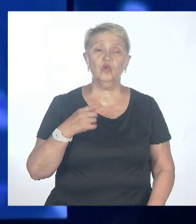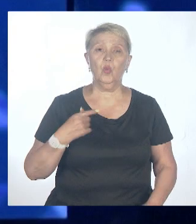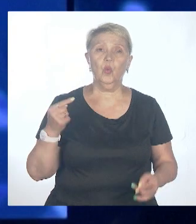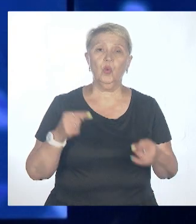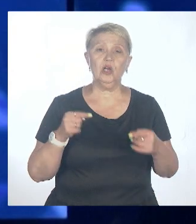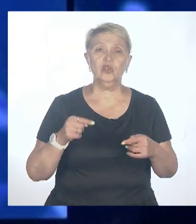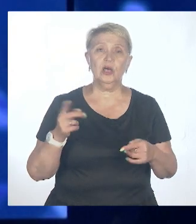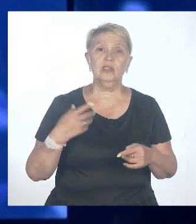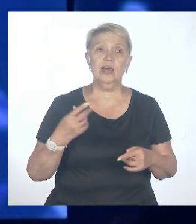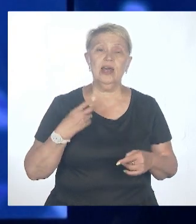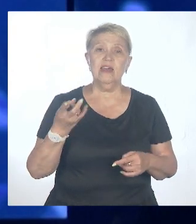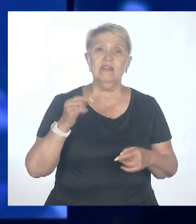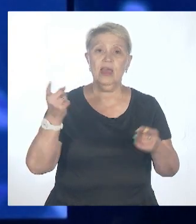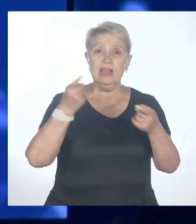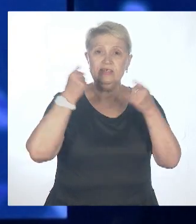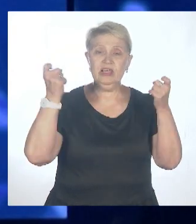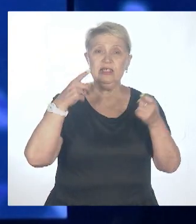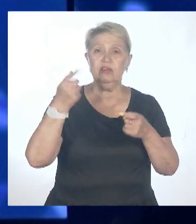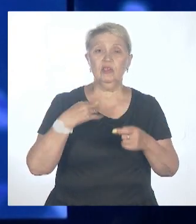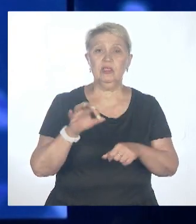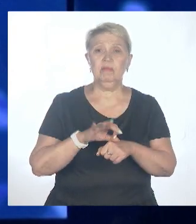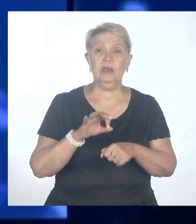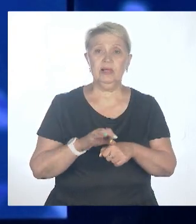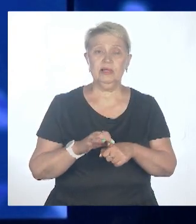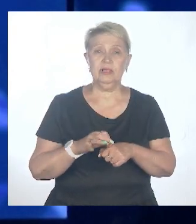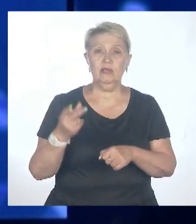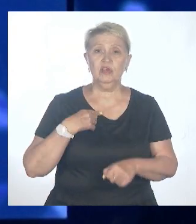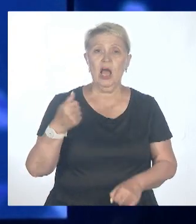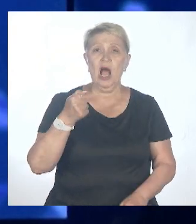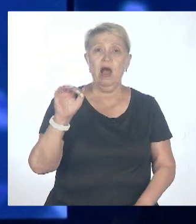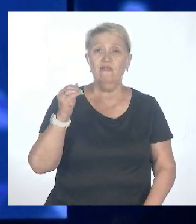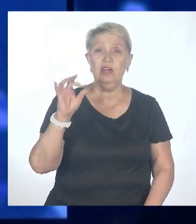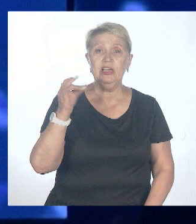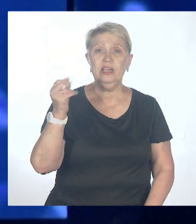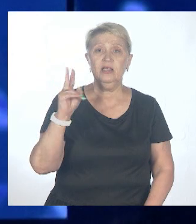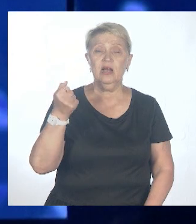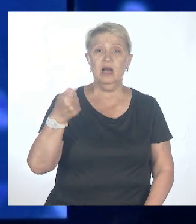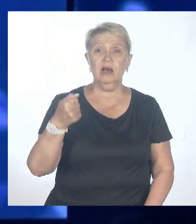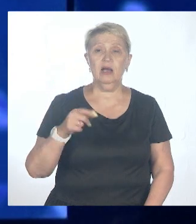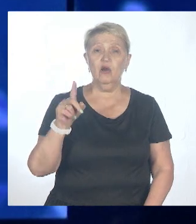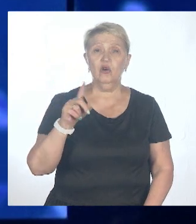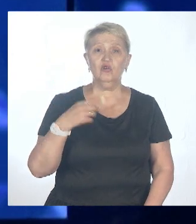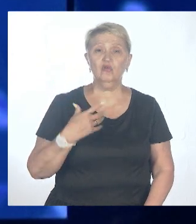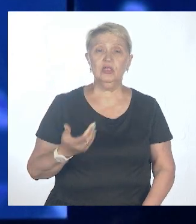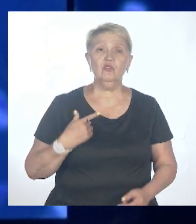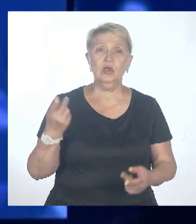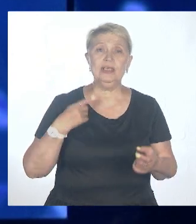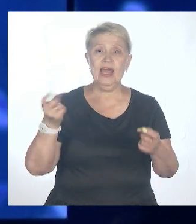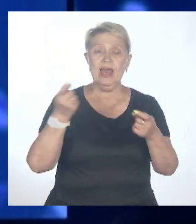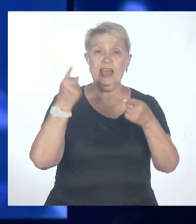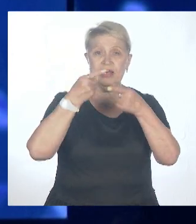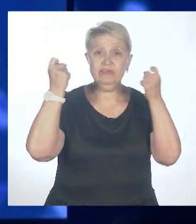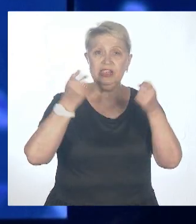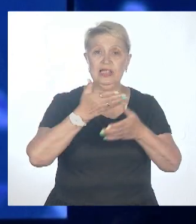неизвестная болезнь из Африки? Все про одну болезнь, это про одно, но вот это вот что-то неизвестное из